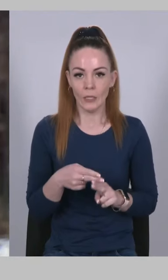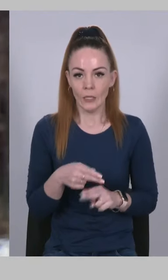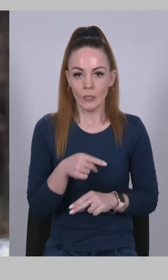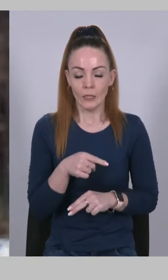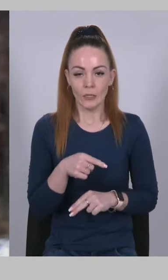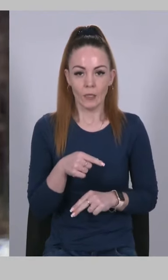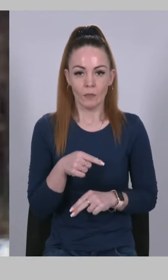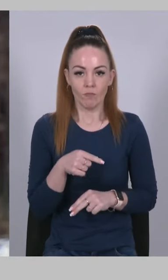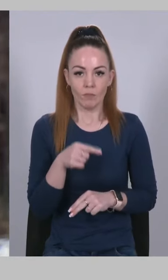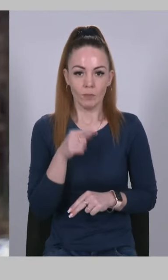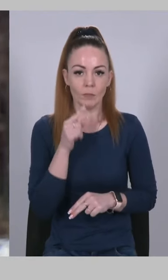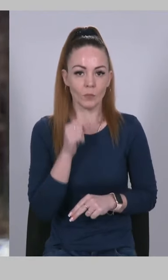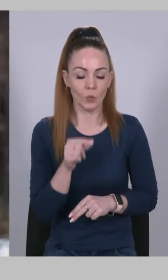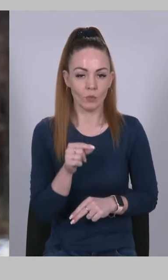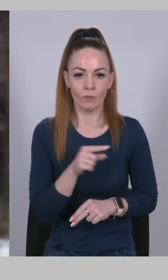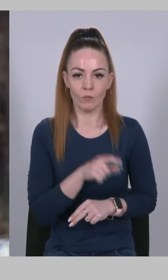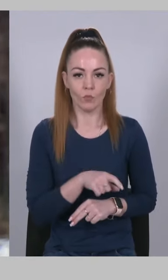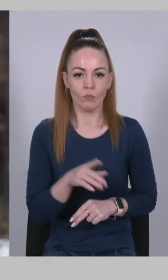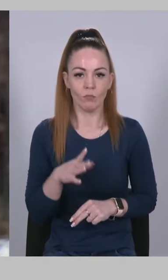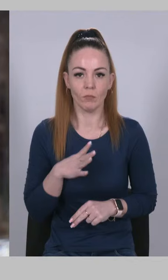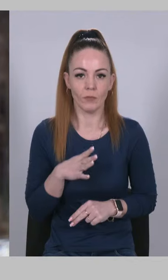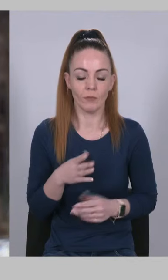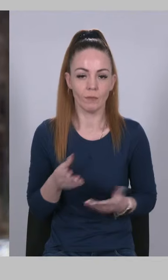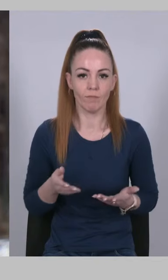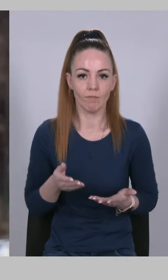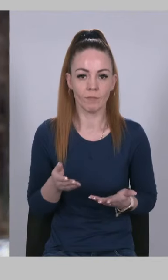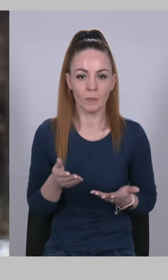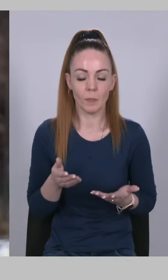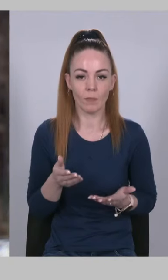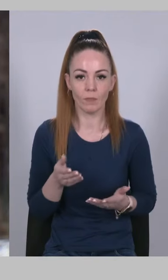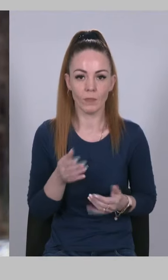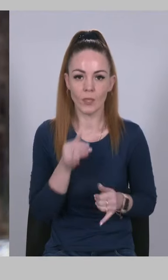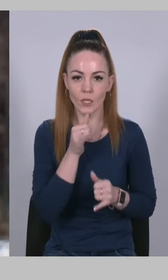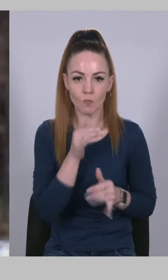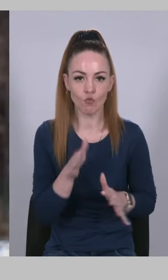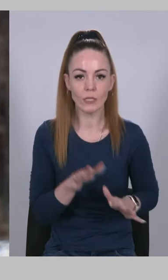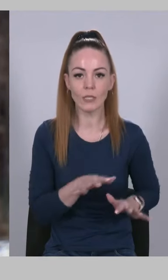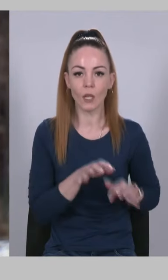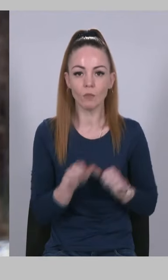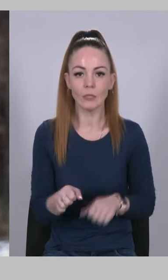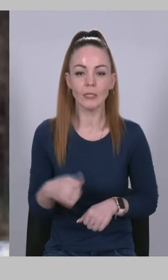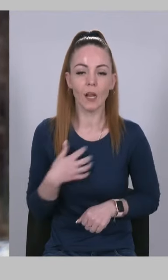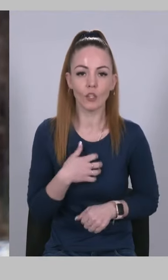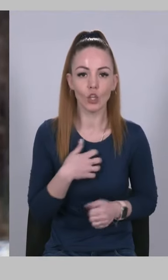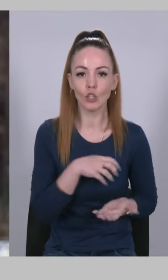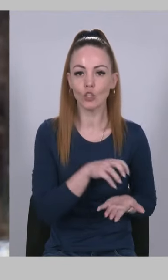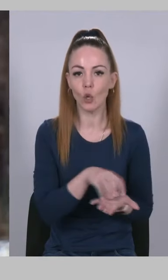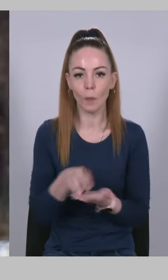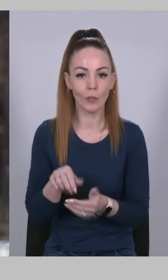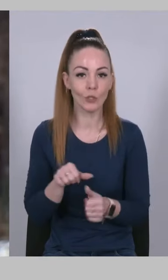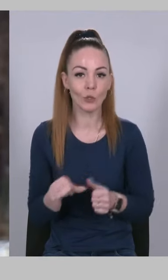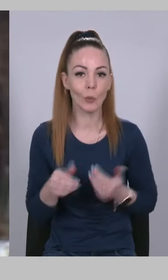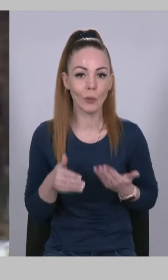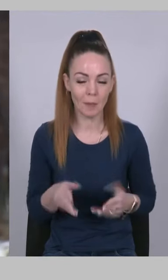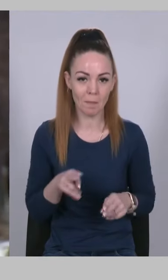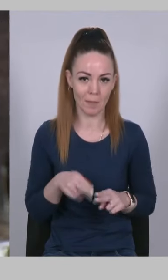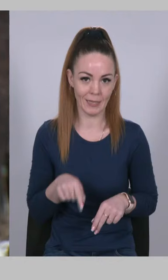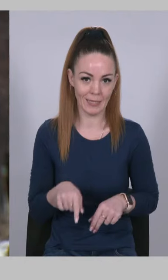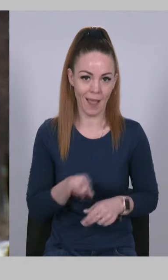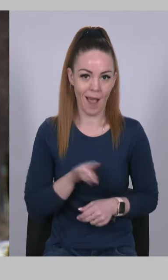Путін був впевнений, що він зможе легко закупити стратегічні об'єкти, зокрема, і цей аеропорт